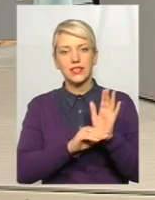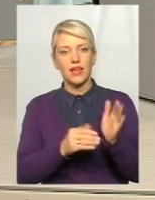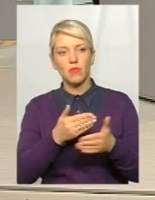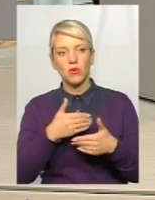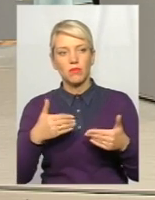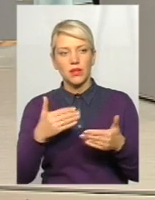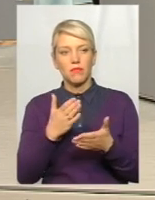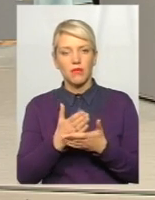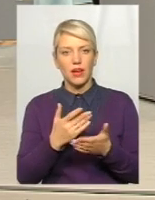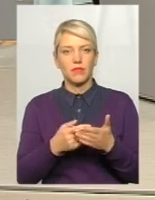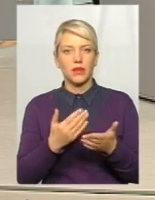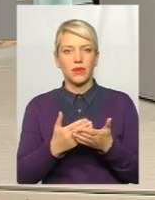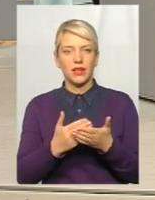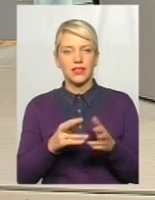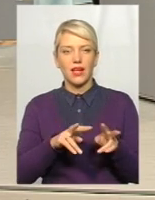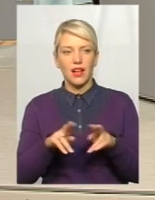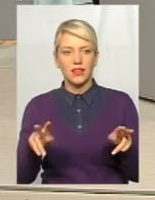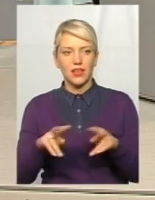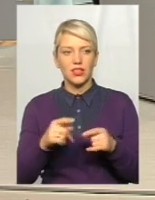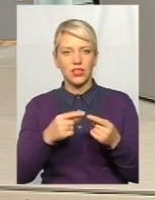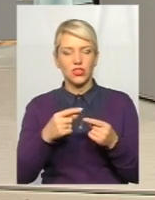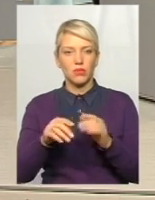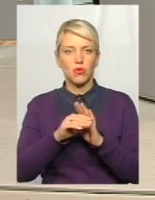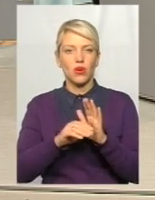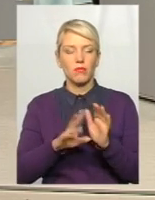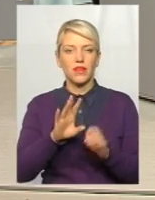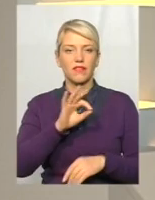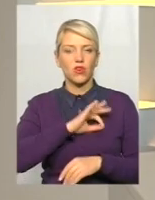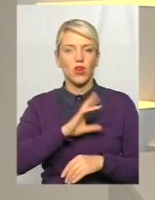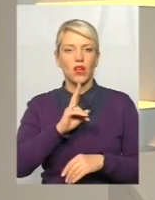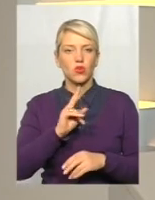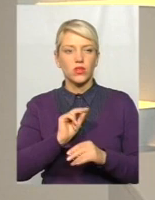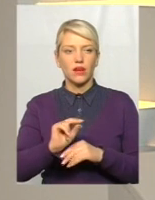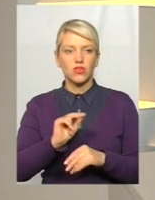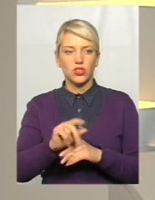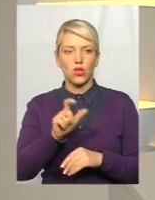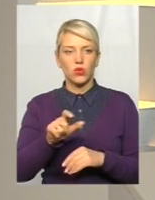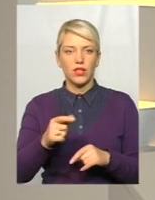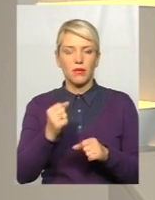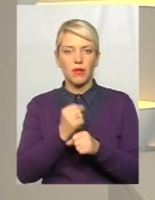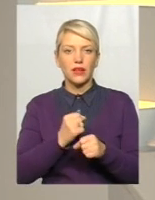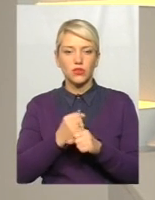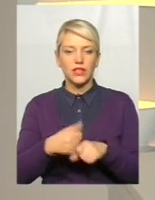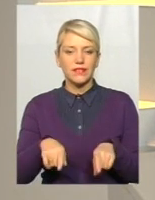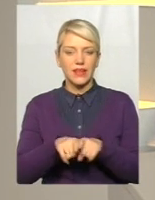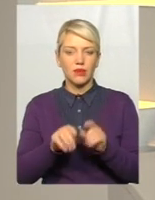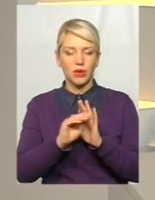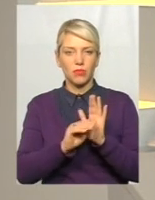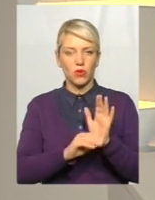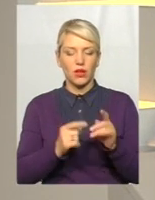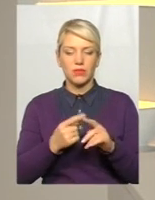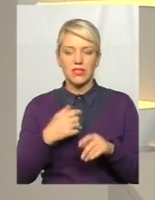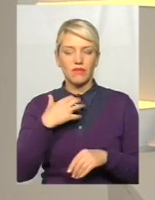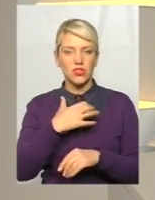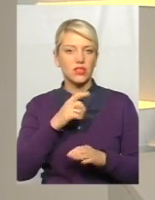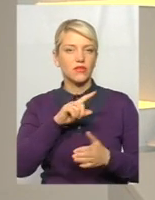анаголах 1С, ПАРОСу і всім іншим програмам, які використовуються. А хто ж навчить людей все ж таки в них працювати? Безперед, це дуже важливе питання,